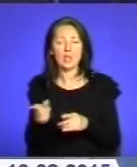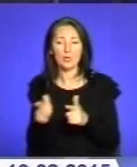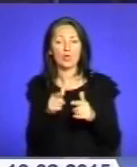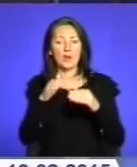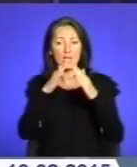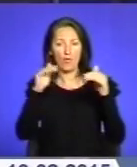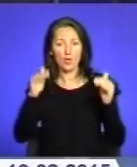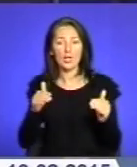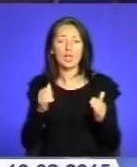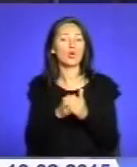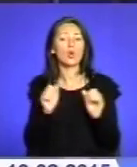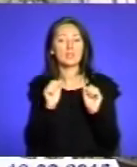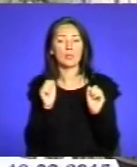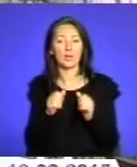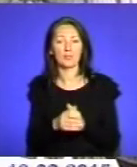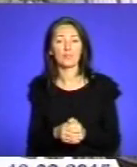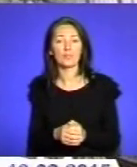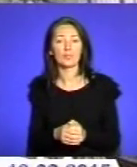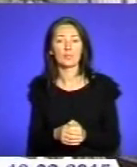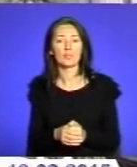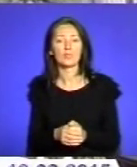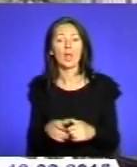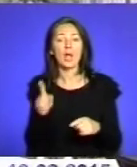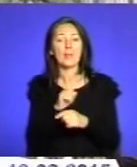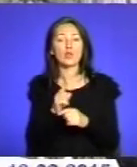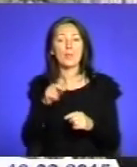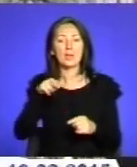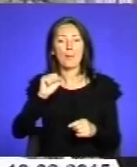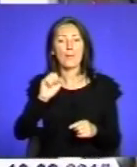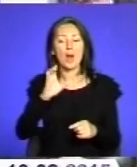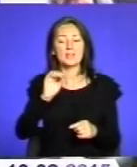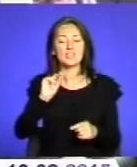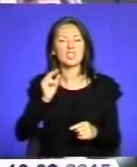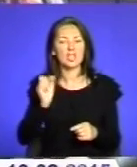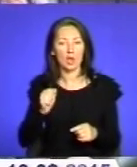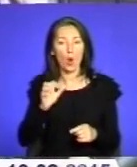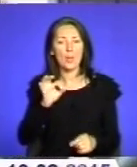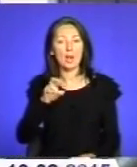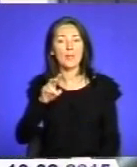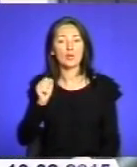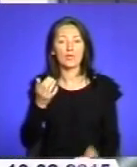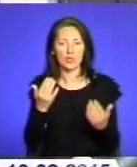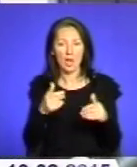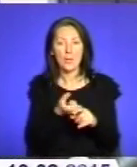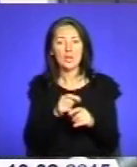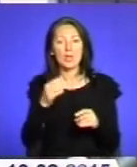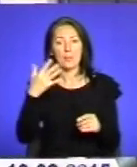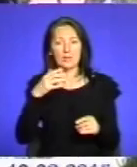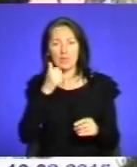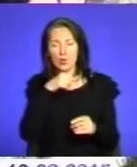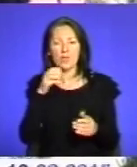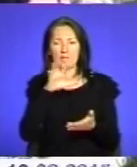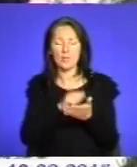у сюжеті Ірини Демчук. Тернопільський пасічник Омелян Мандзюк уже більше 50 років займається бджільництвом.